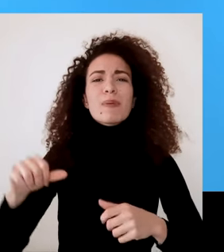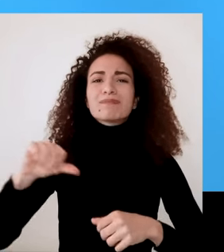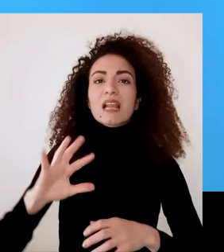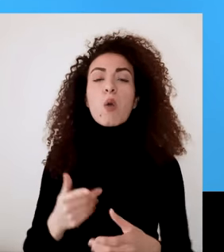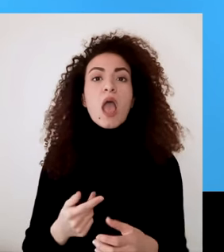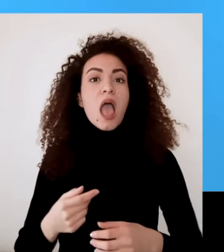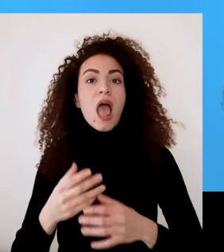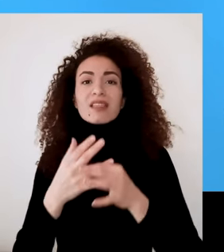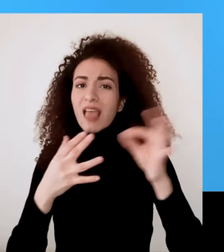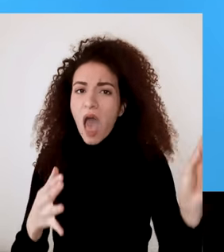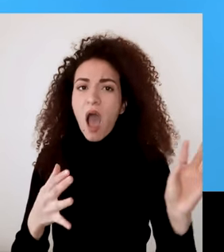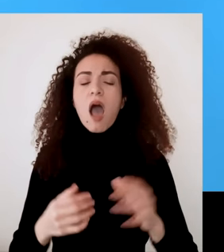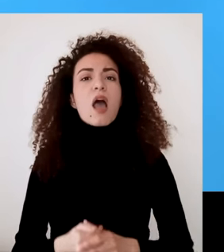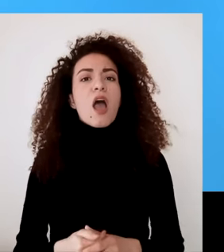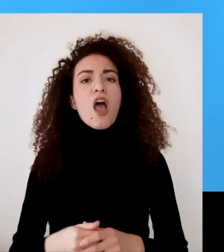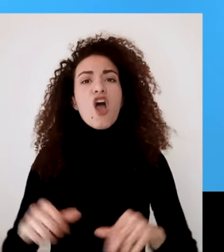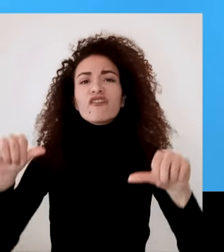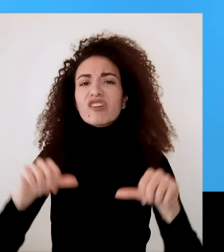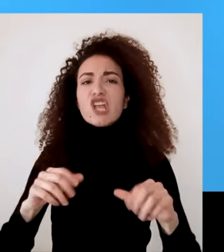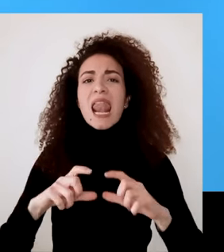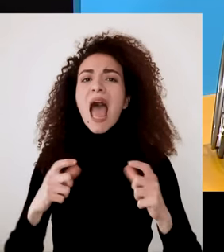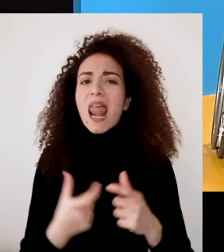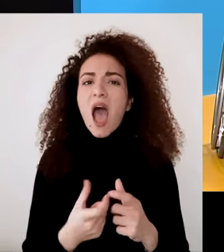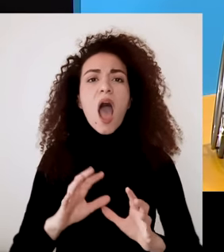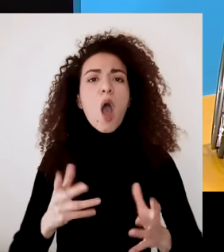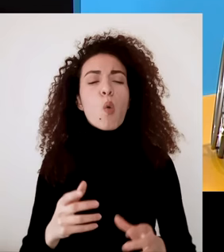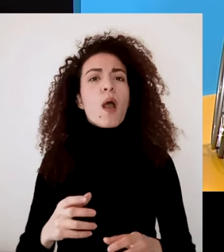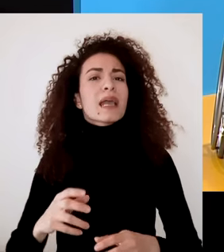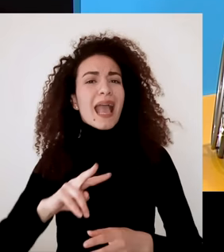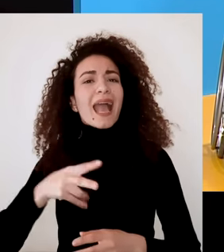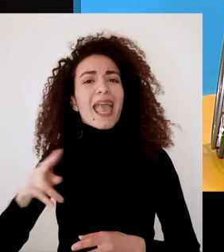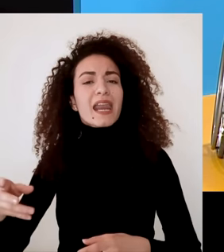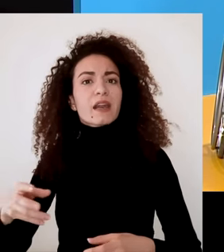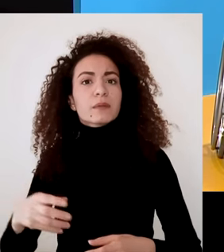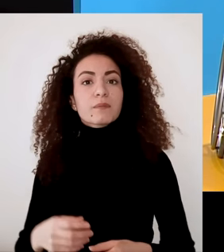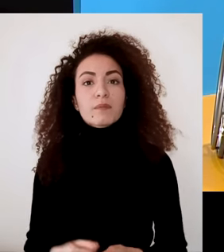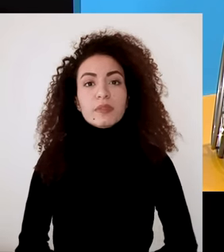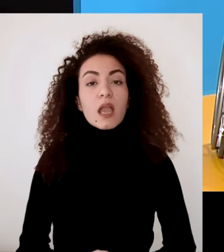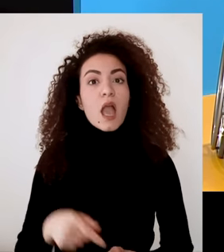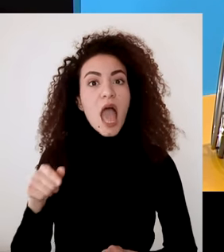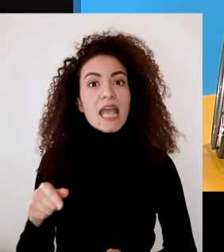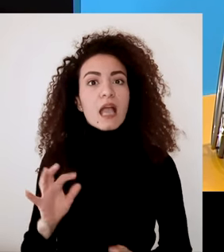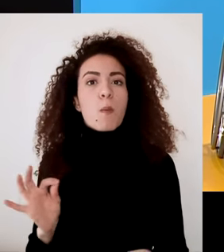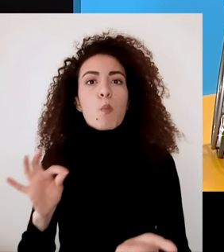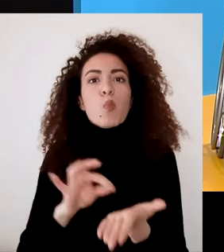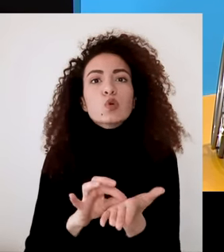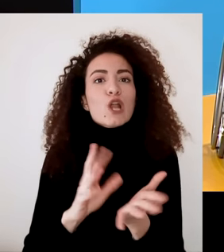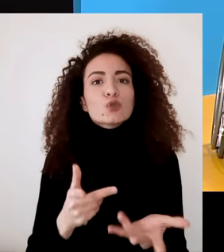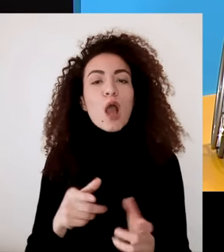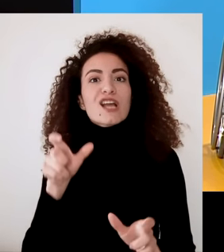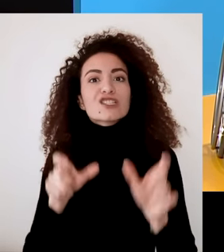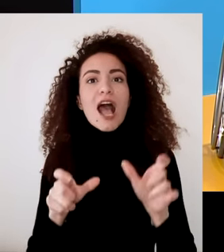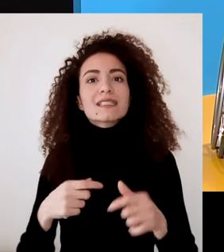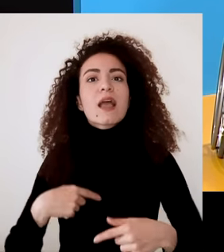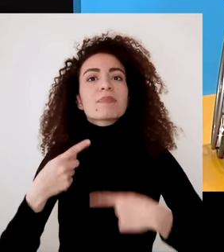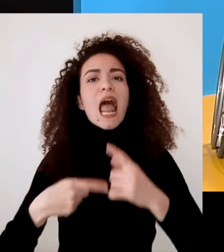أو التهجير طلاق الأهل أو بفشل علاقة ومفهوم النمو بعد الصدمة ما بيقتصر على التعافي النفسي إنما يدل